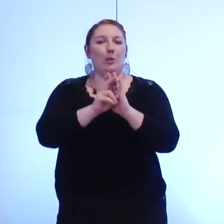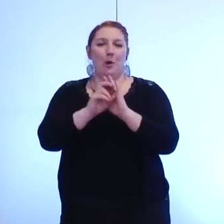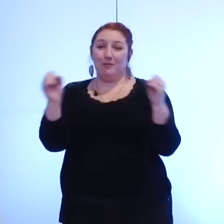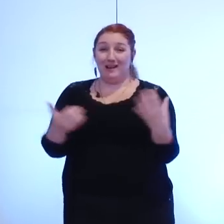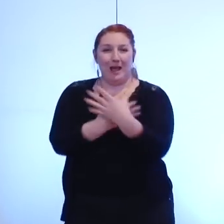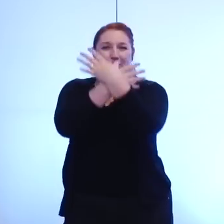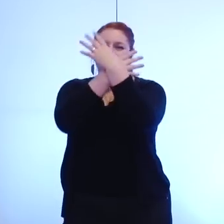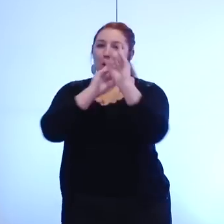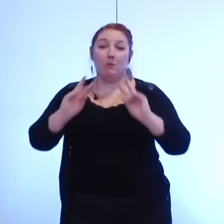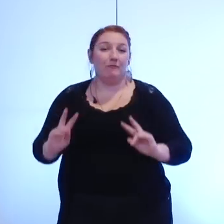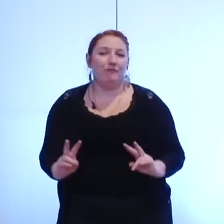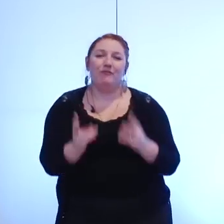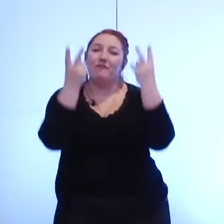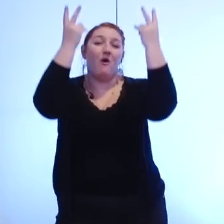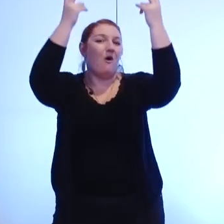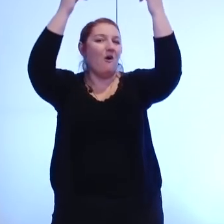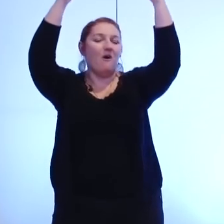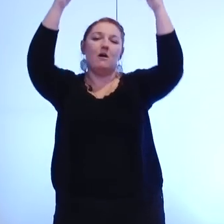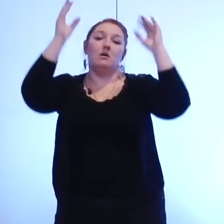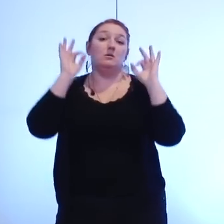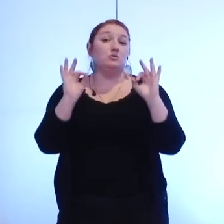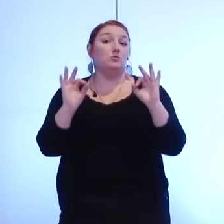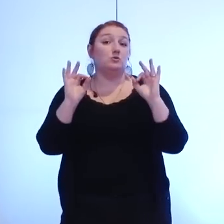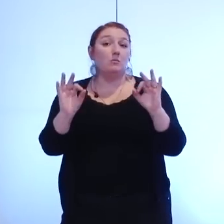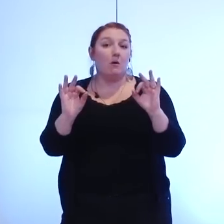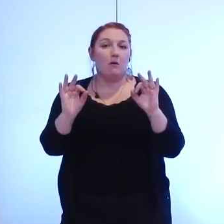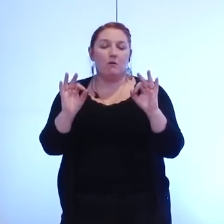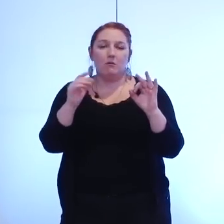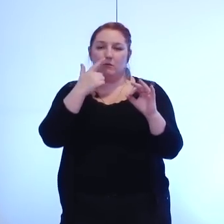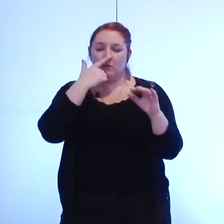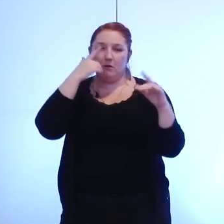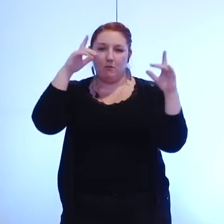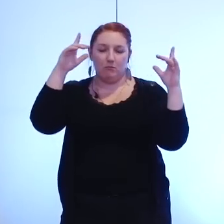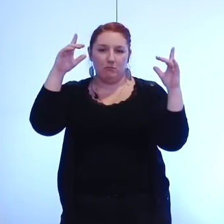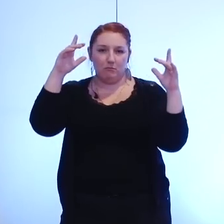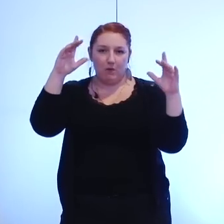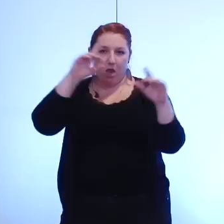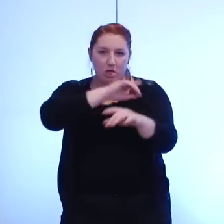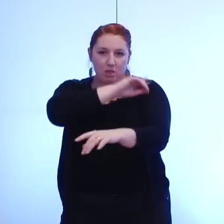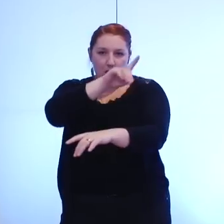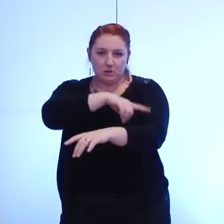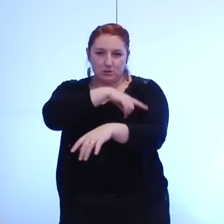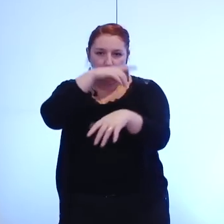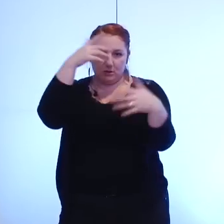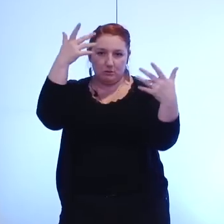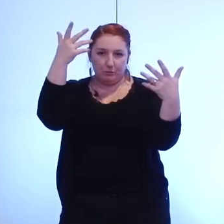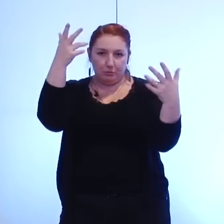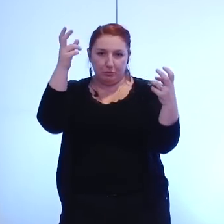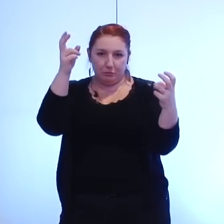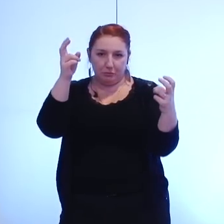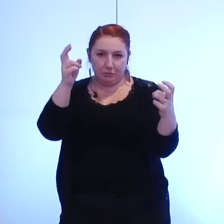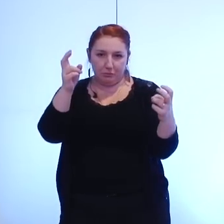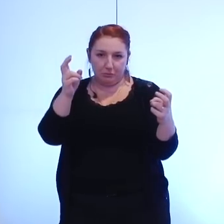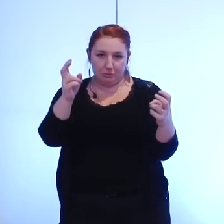lorsque le coeur se met à battre plus lentement au fond c'est le corps tout entier